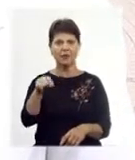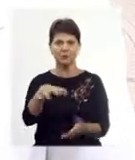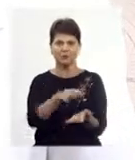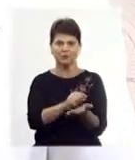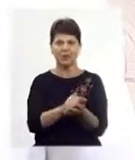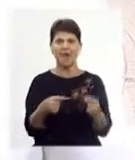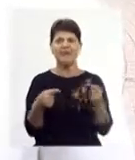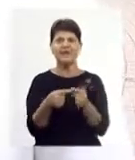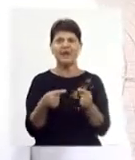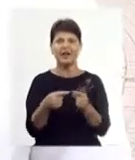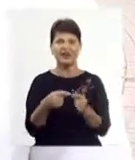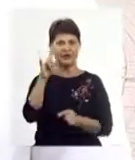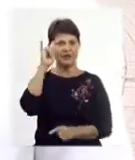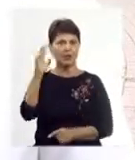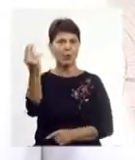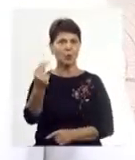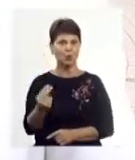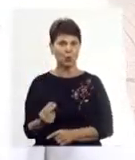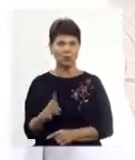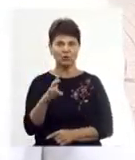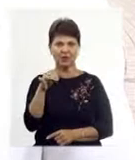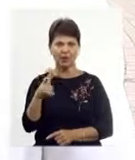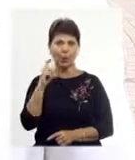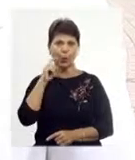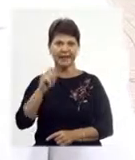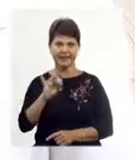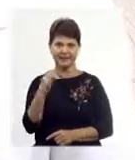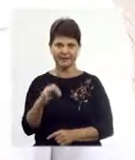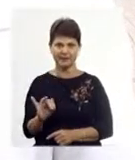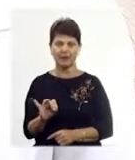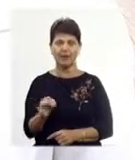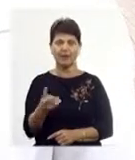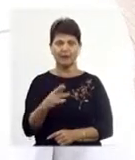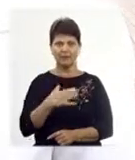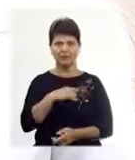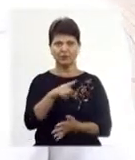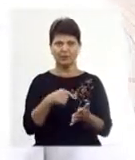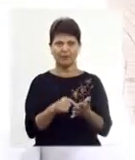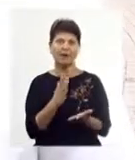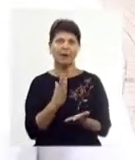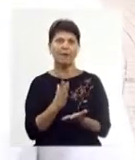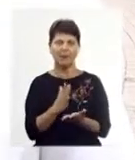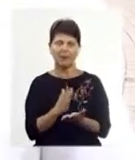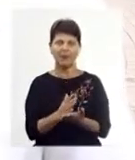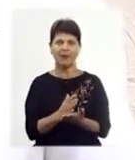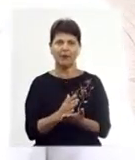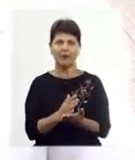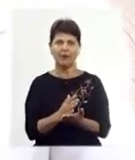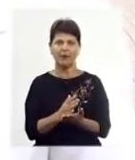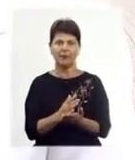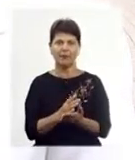квартиру видатний художник український. І для нашого міста він має таке